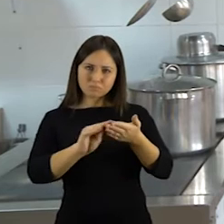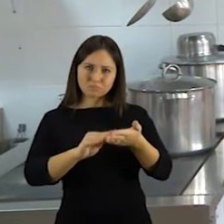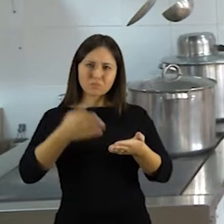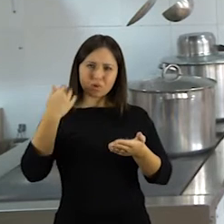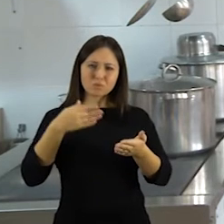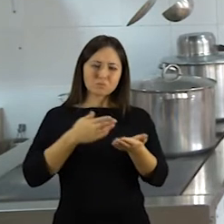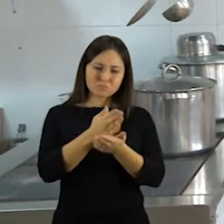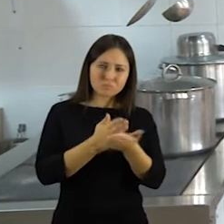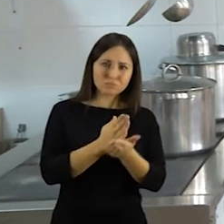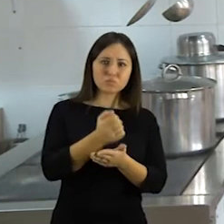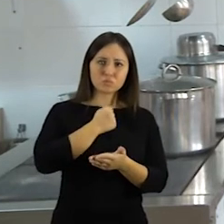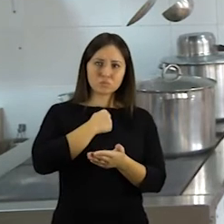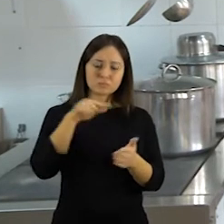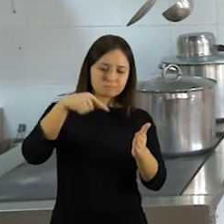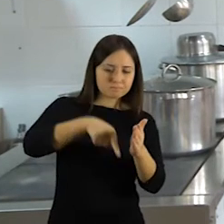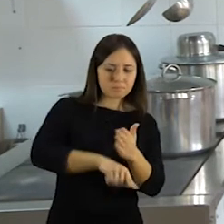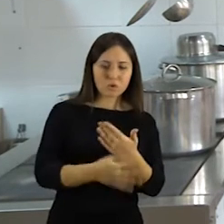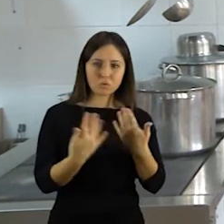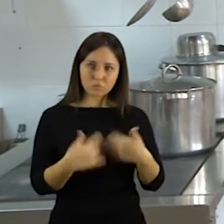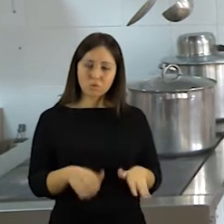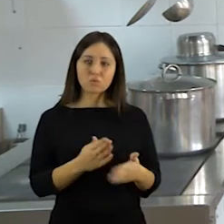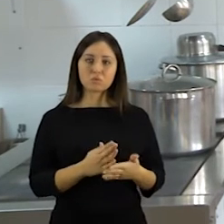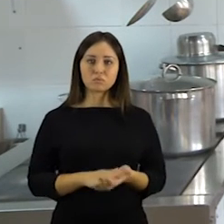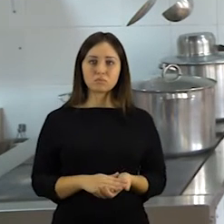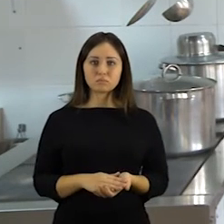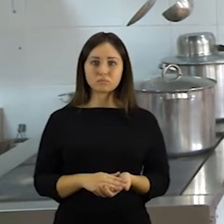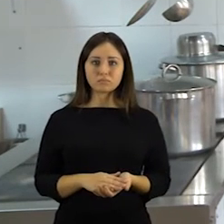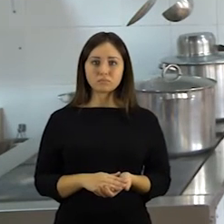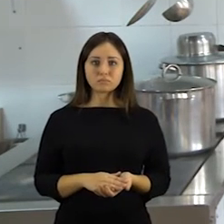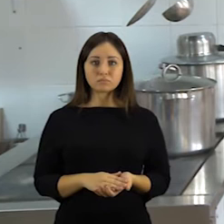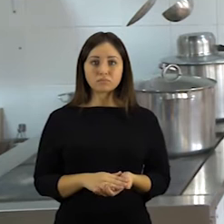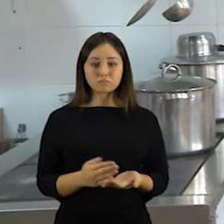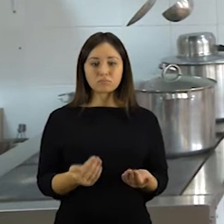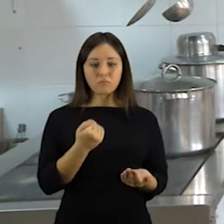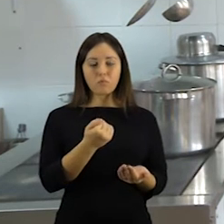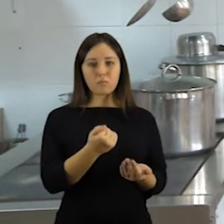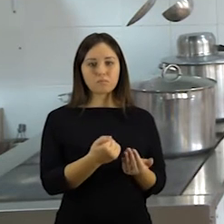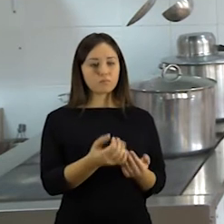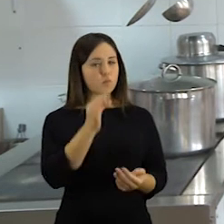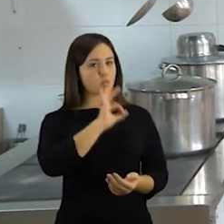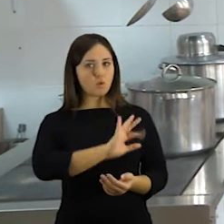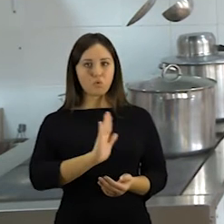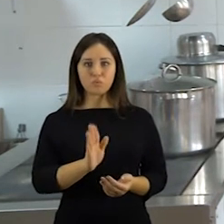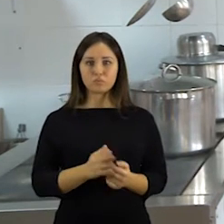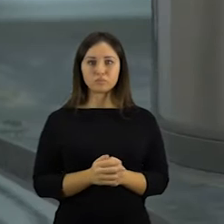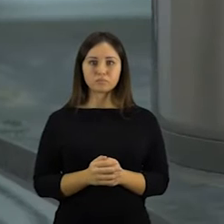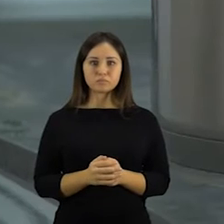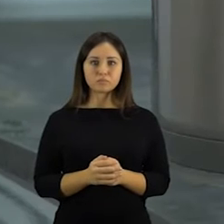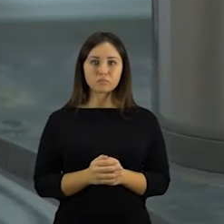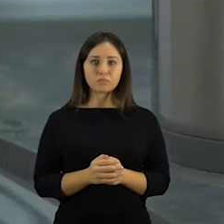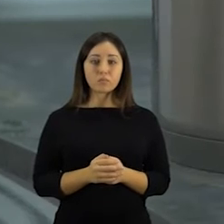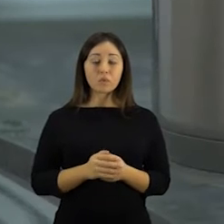dirba būtent akriptim, kuris turi patirtį, kuris yra, tai atidirbęs jau. Tai iš tiesų mums tai būtų labai geras dalykas.